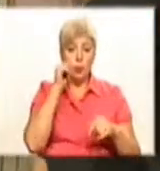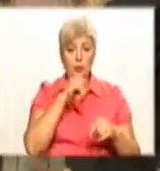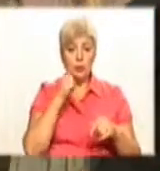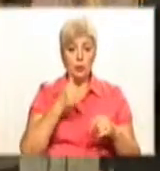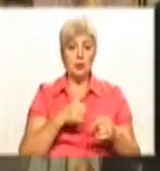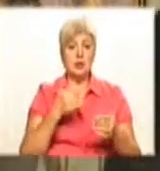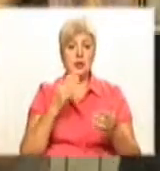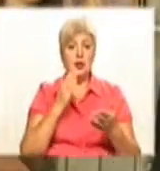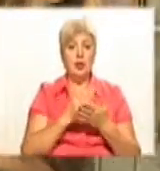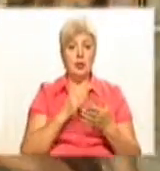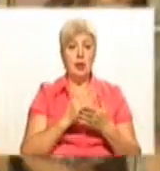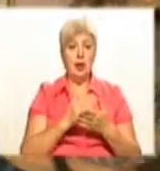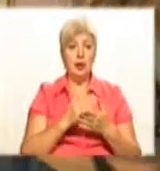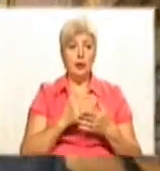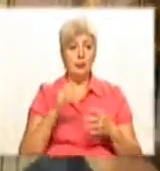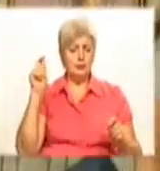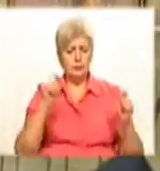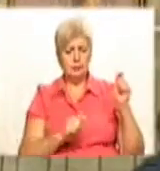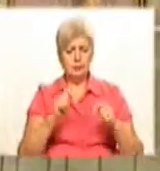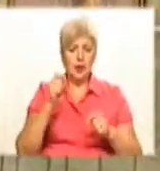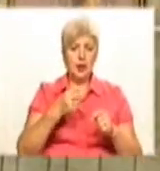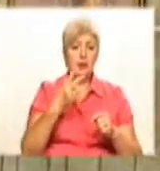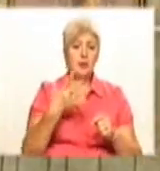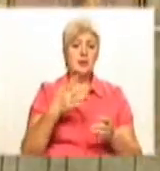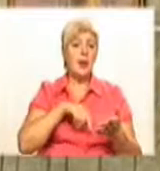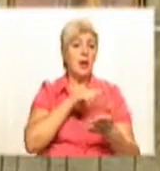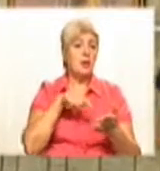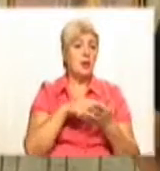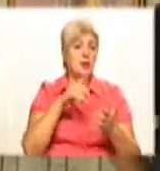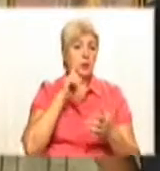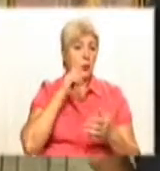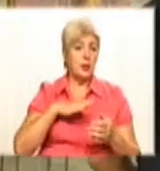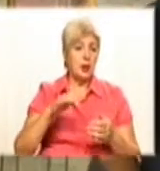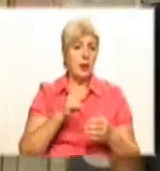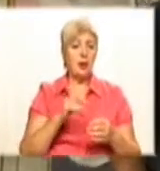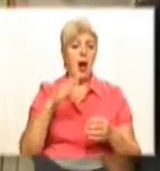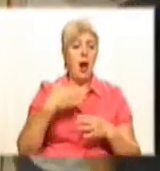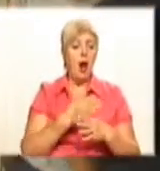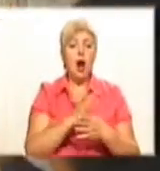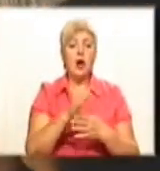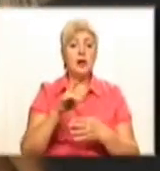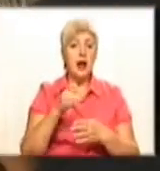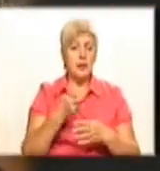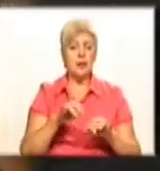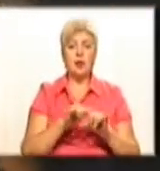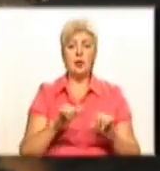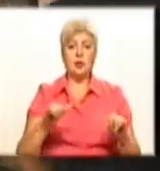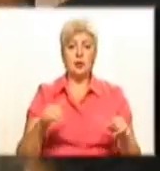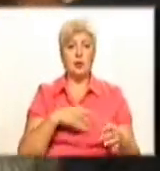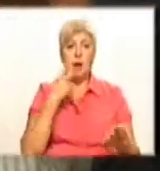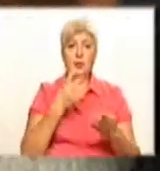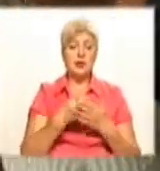більше, як 25 міст України. Географія щороку розширюється. І треба сказати, що представлено